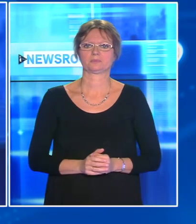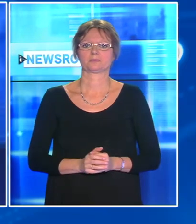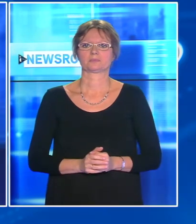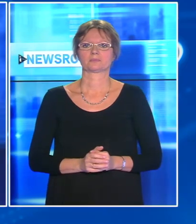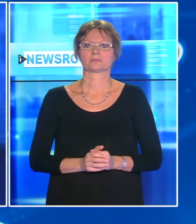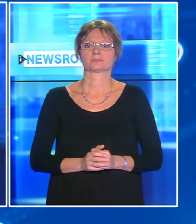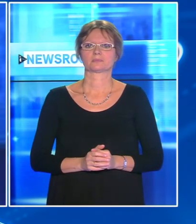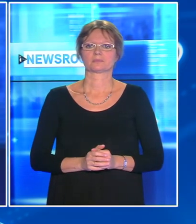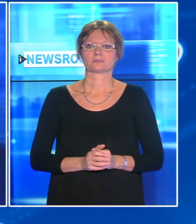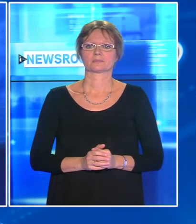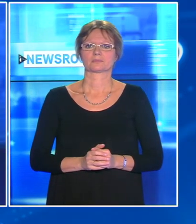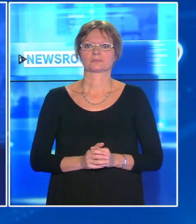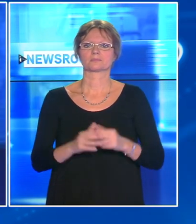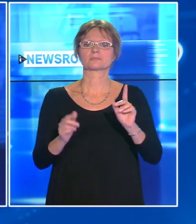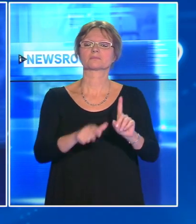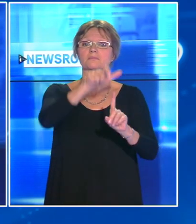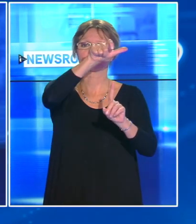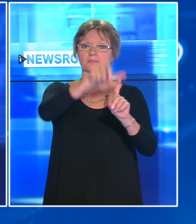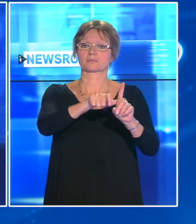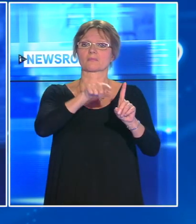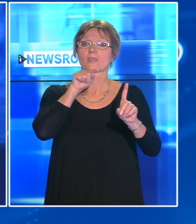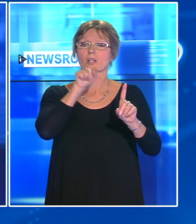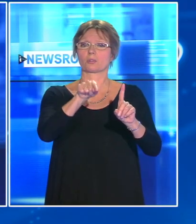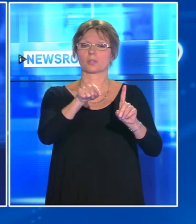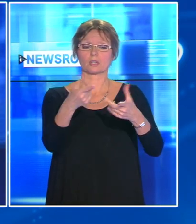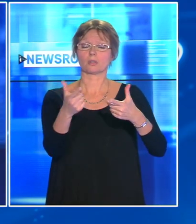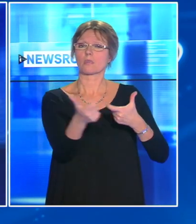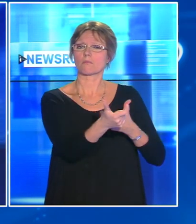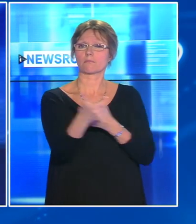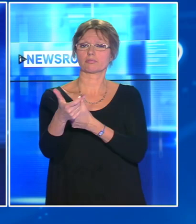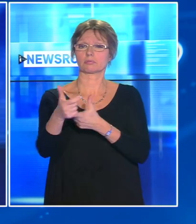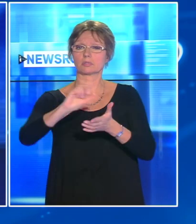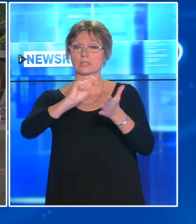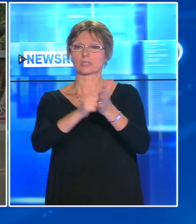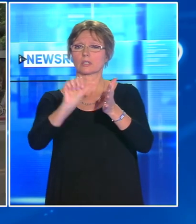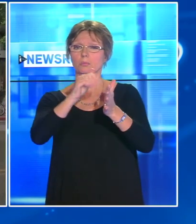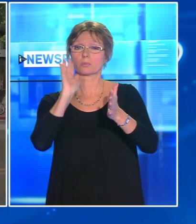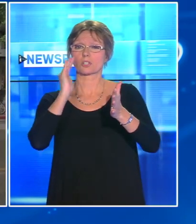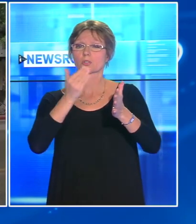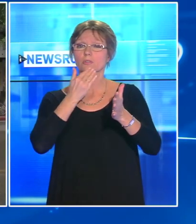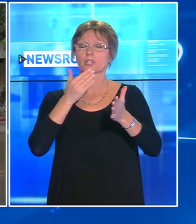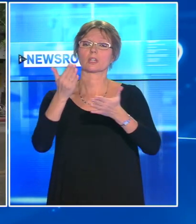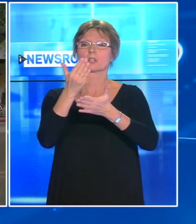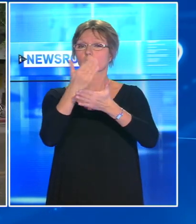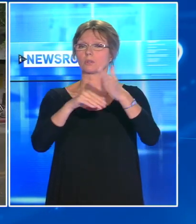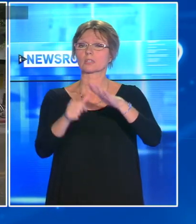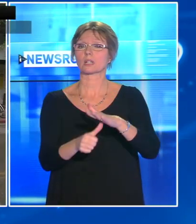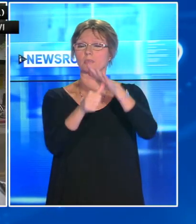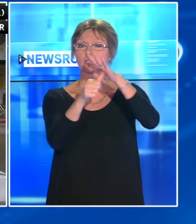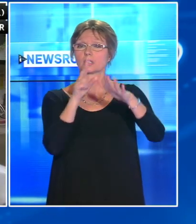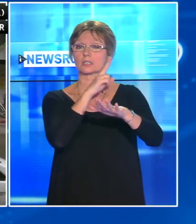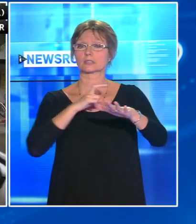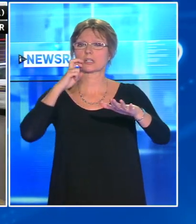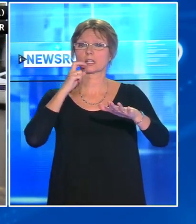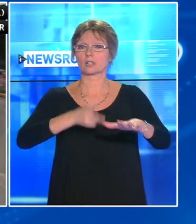Nachat Melem, l'auteur présumé de la fusillade du 1er janvier dernier à Tel Aviv, fusillade dans un bar du centre